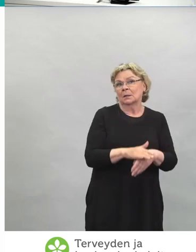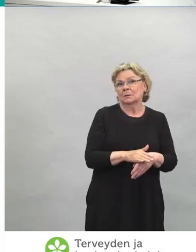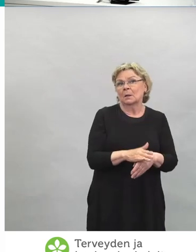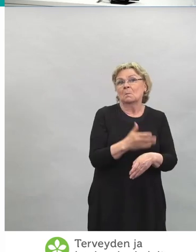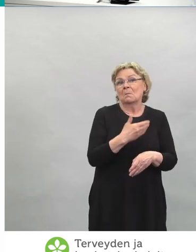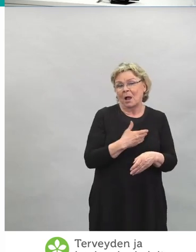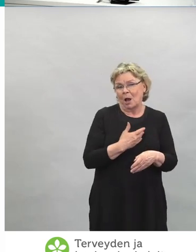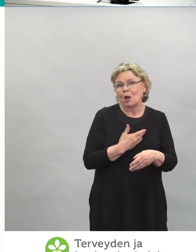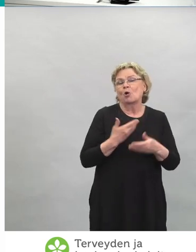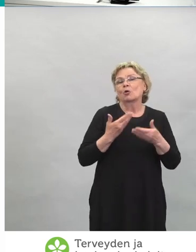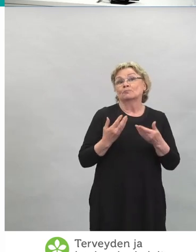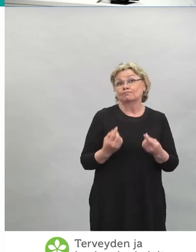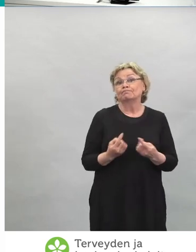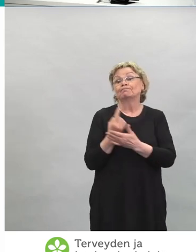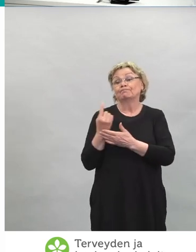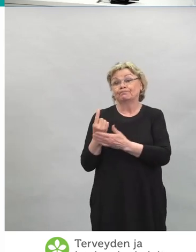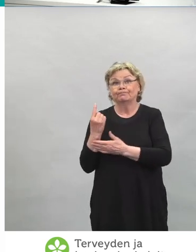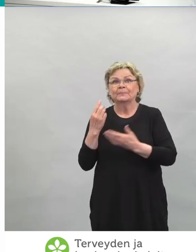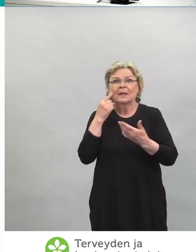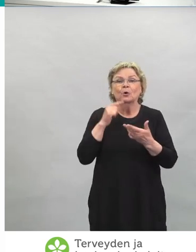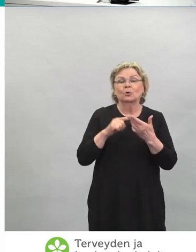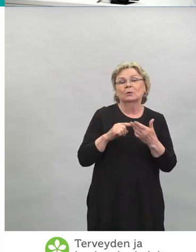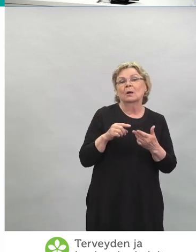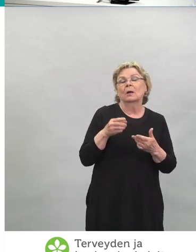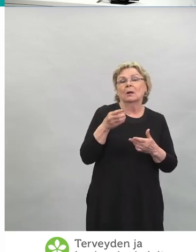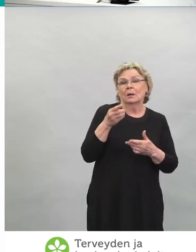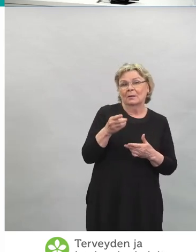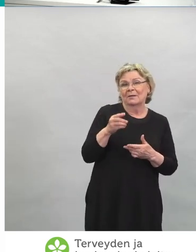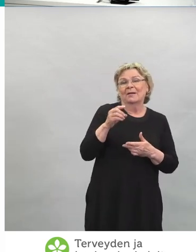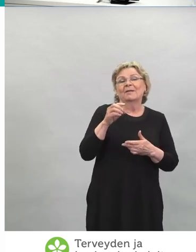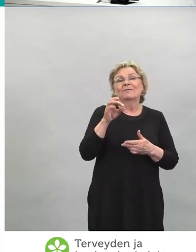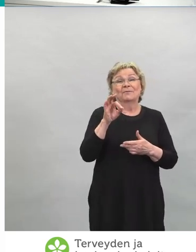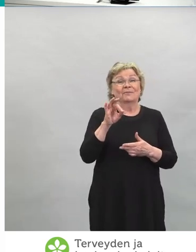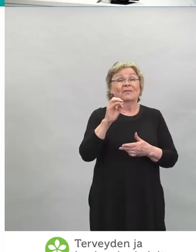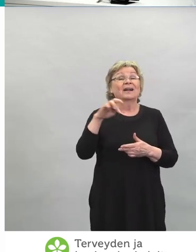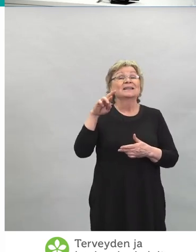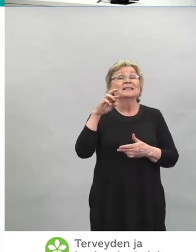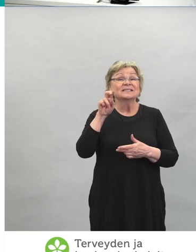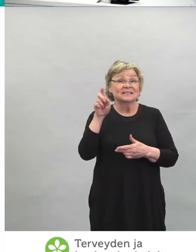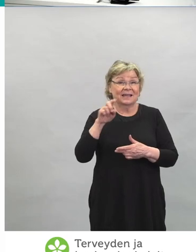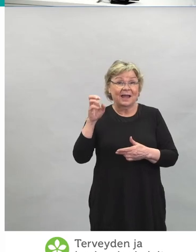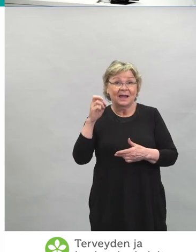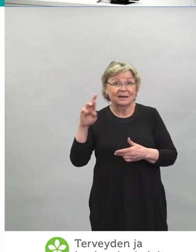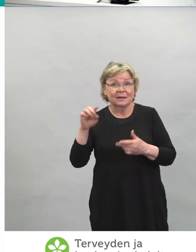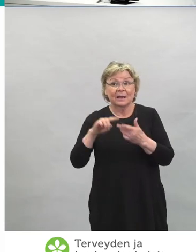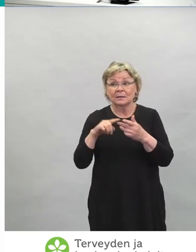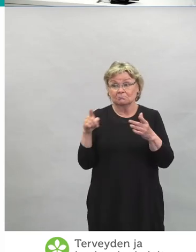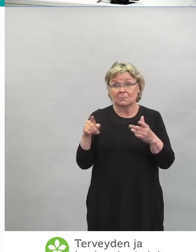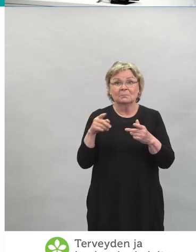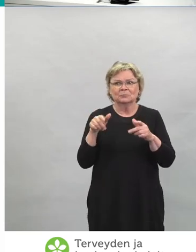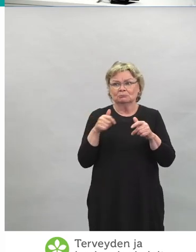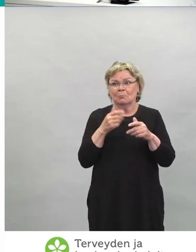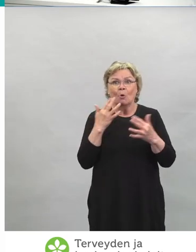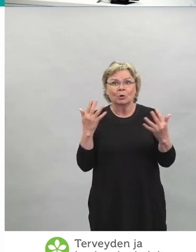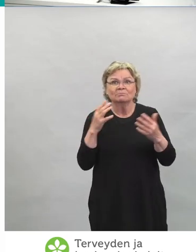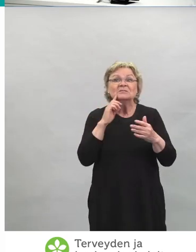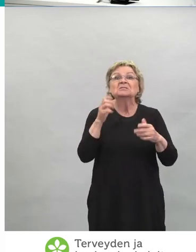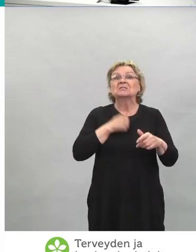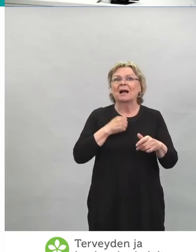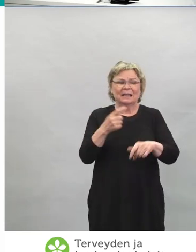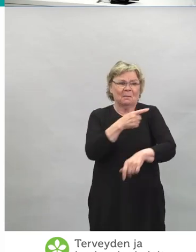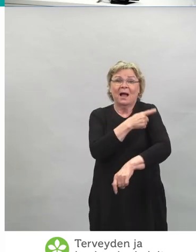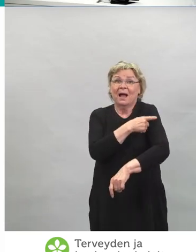tässäkin näin, niin Pfizerin rokotteella yli 80 prosenttia rokotetuista saa joka tapauksessa vähintään sen injektiökohdan